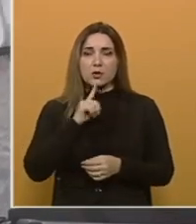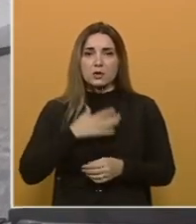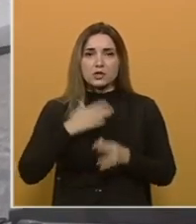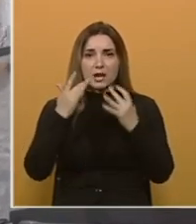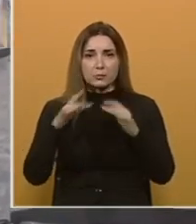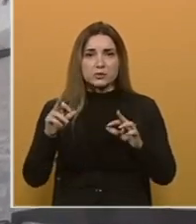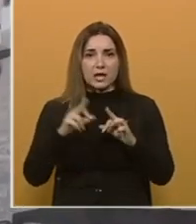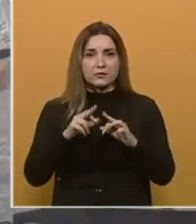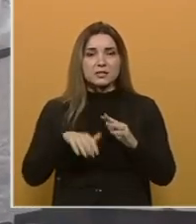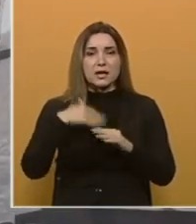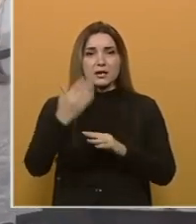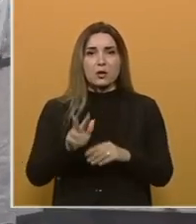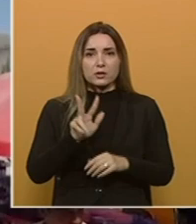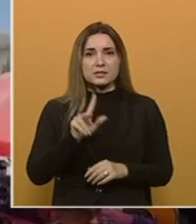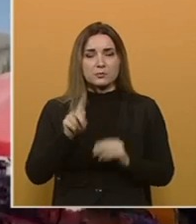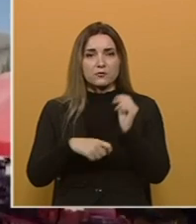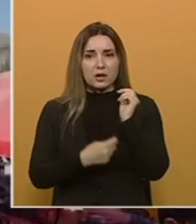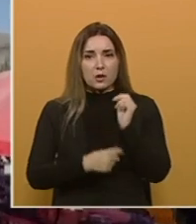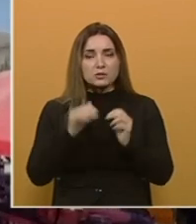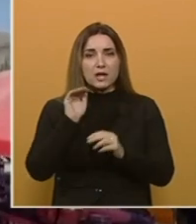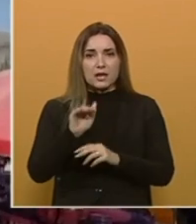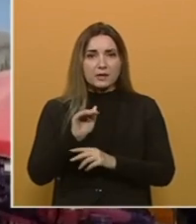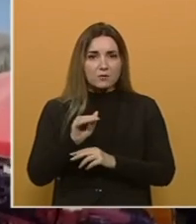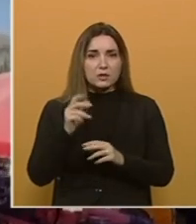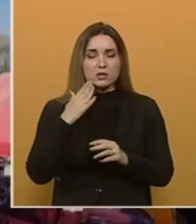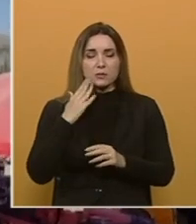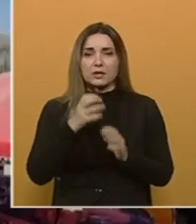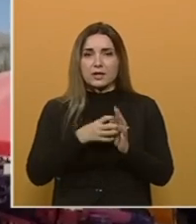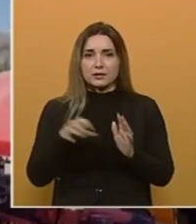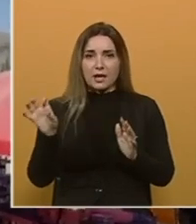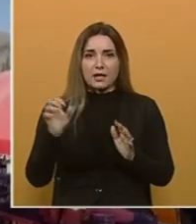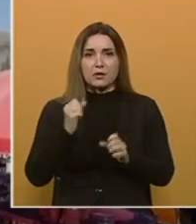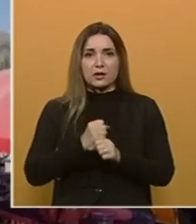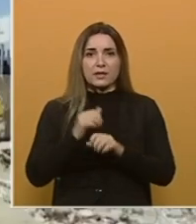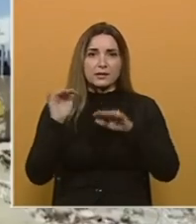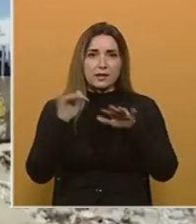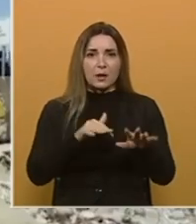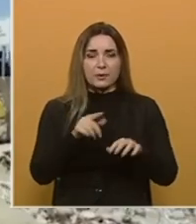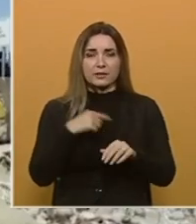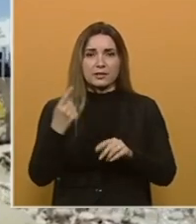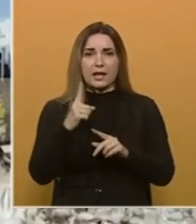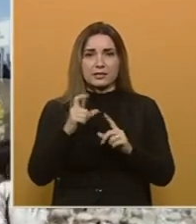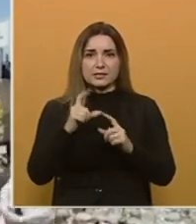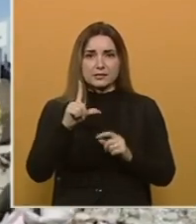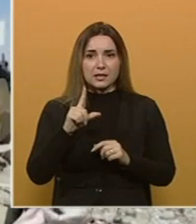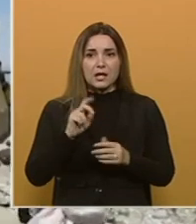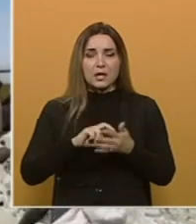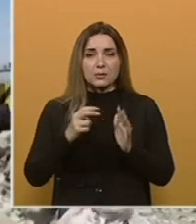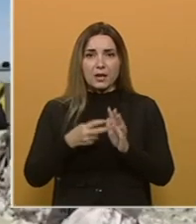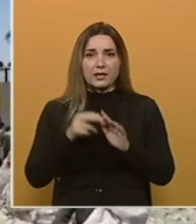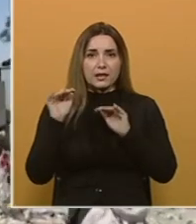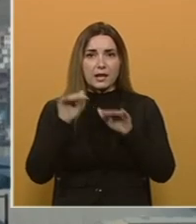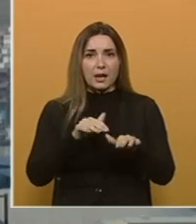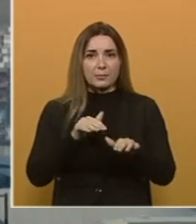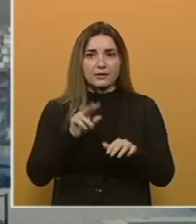Afganistan i nakon 31. augusta. Najavio je da će SAD nastaviti izvoditi napade na objekte Isila i planere napada na